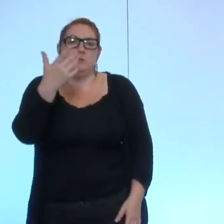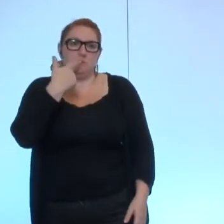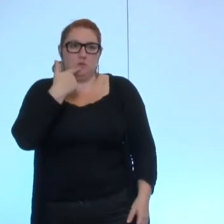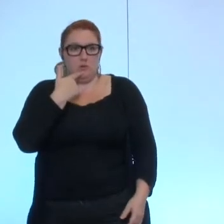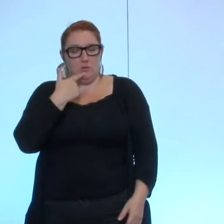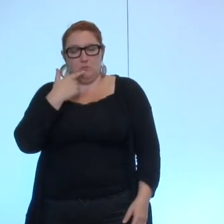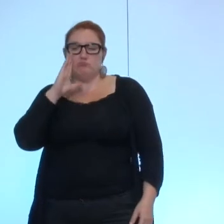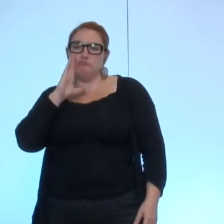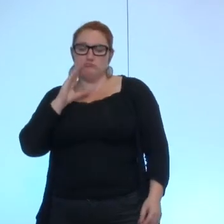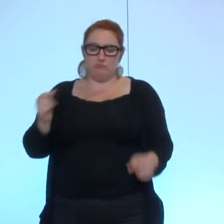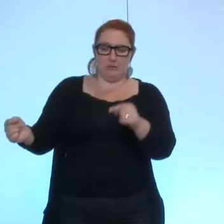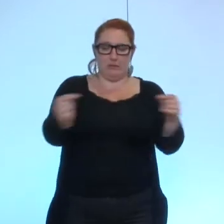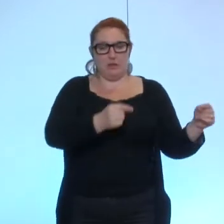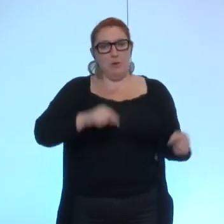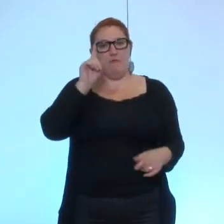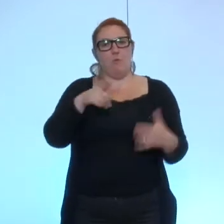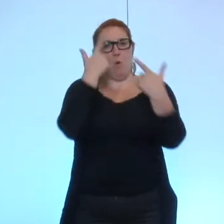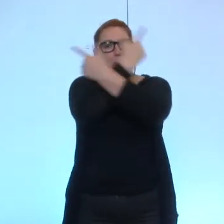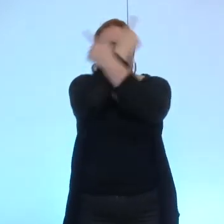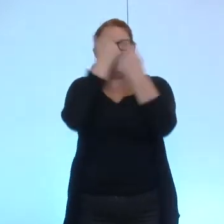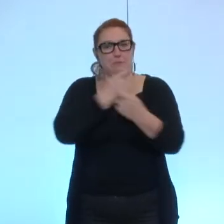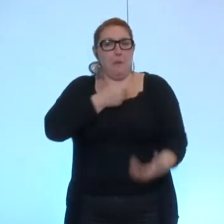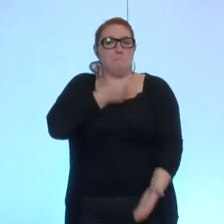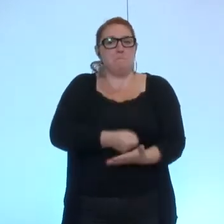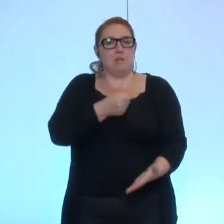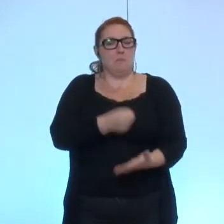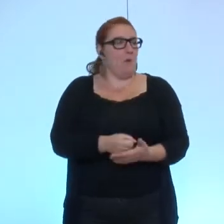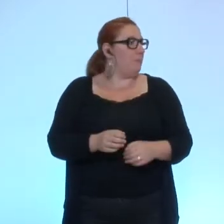dans ces débats le minimum de respect que l'on doit à chacun